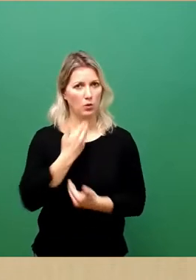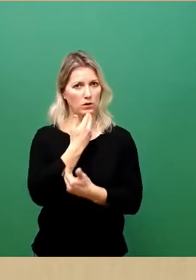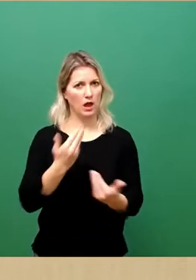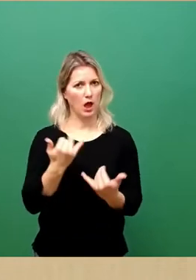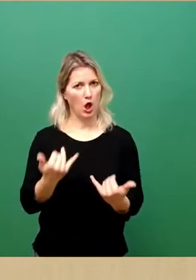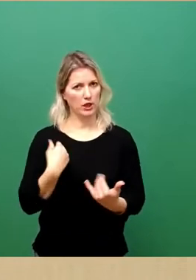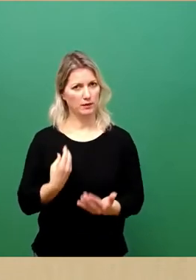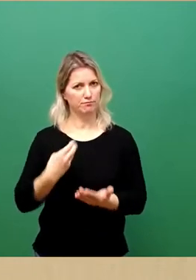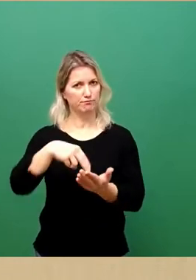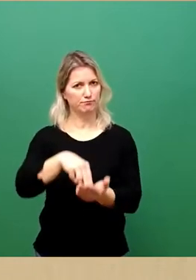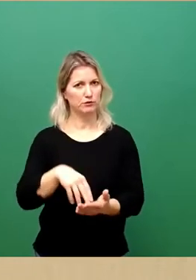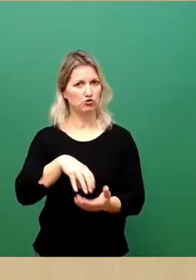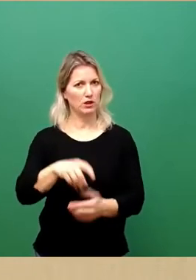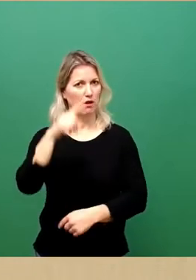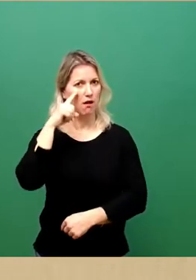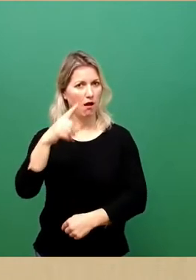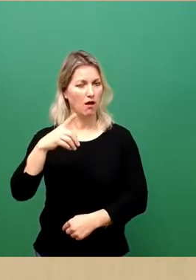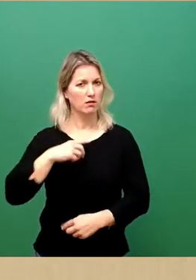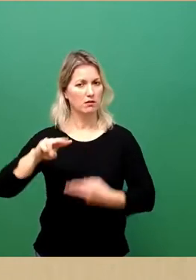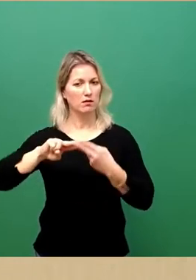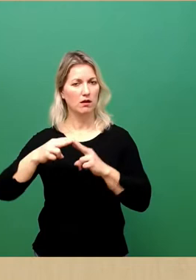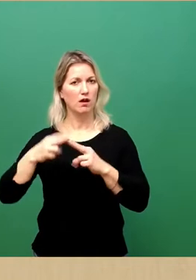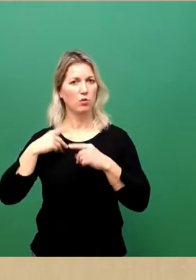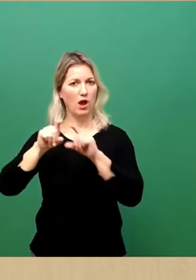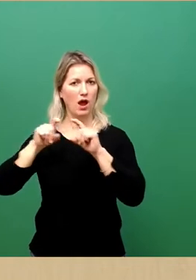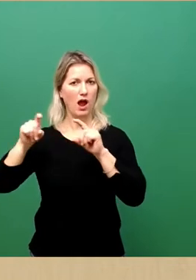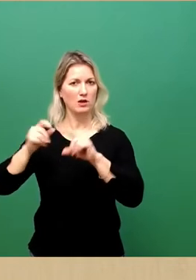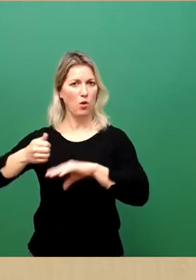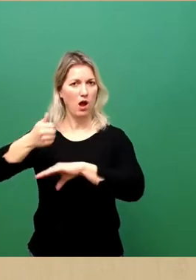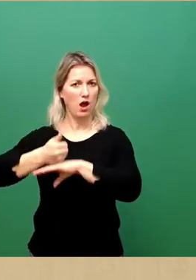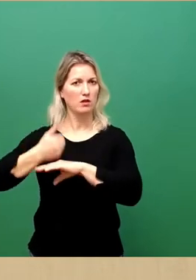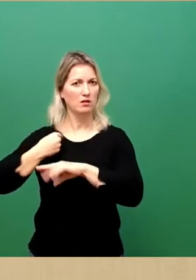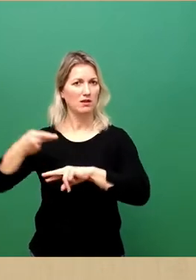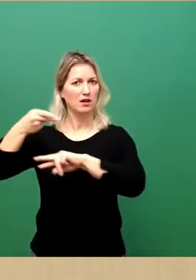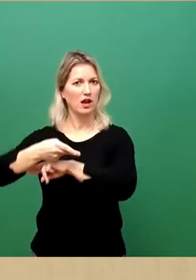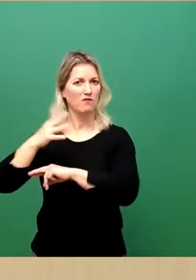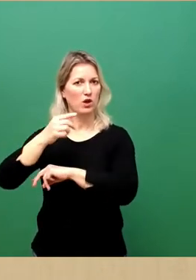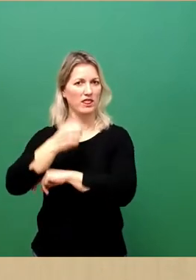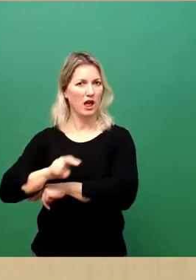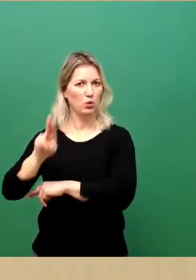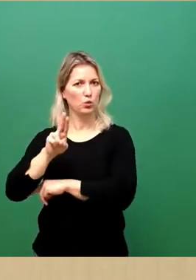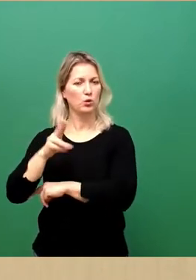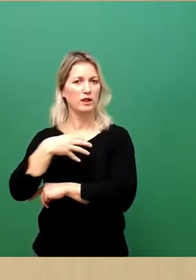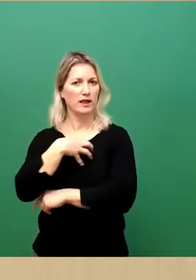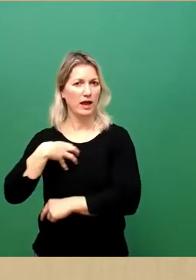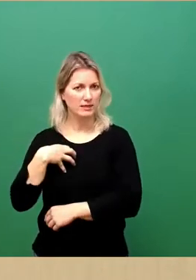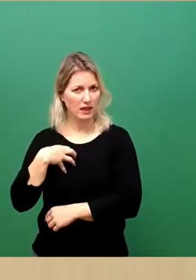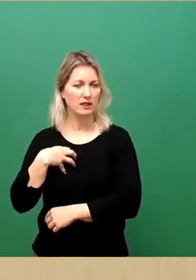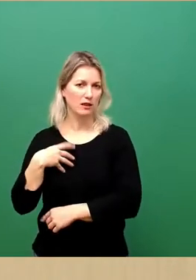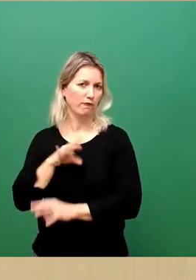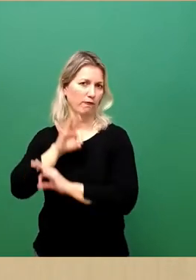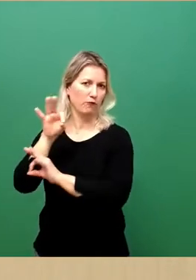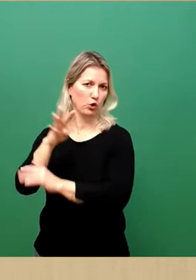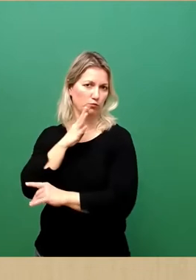Stadtrat als Mitglied des Rektorats und damit als Vertreterin der Technischen Universität Dresden sprechen darf.